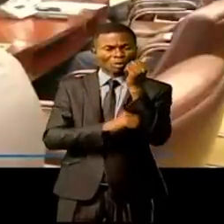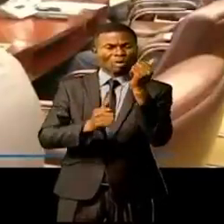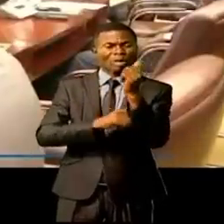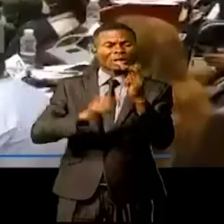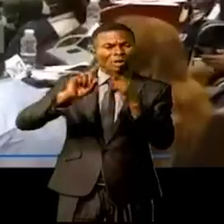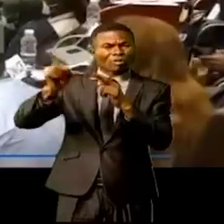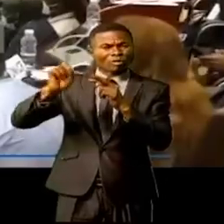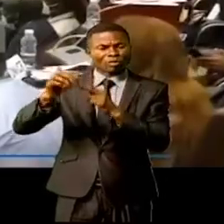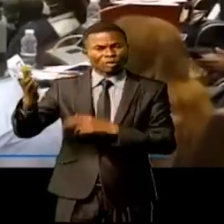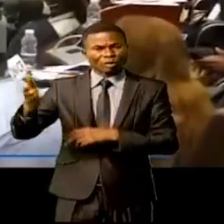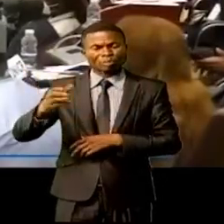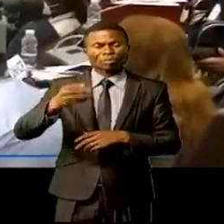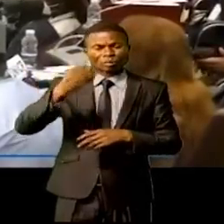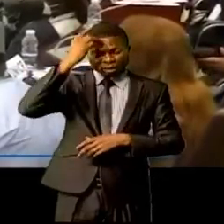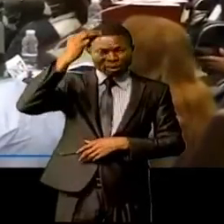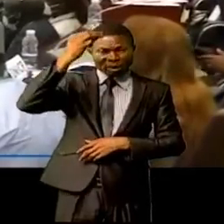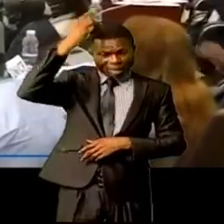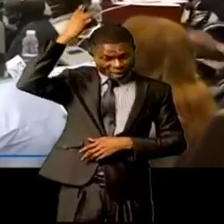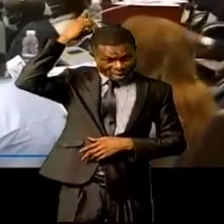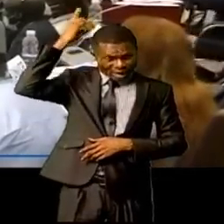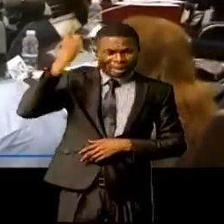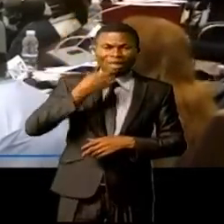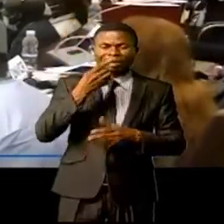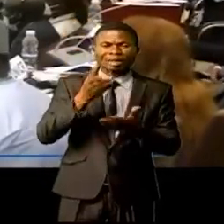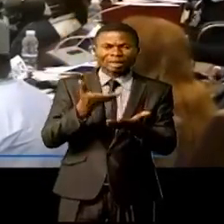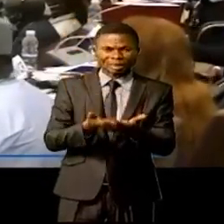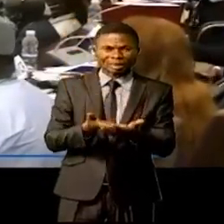Martélé, Daniel Asselo Kito-Wakoy.